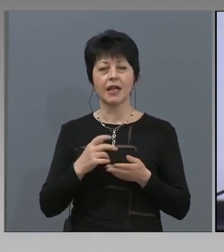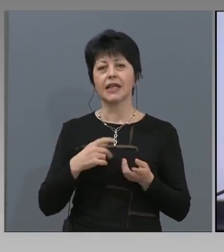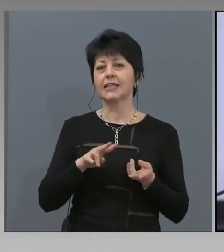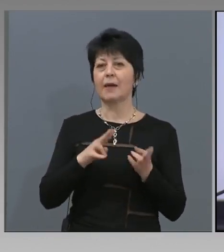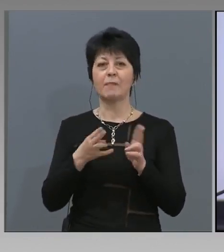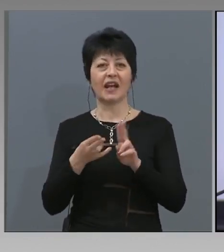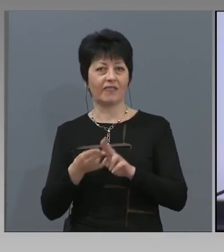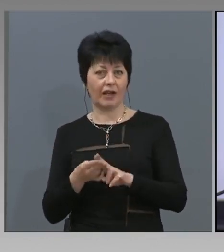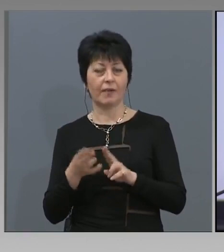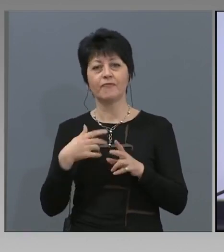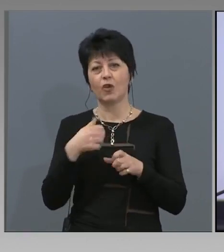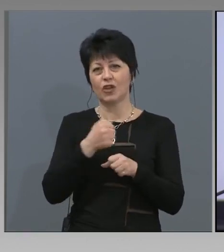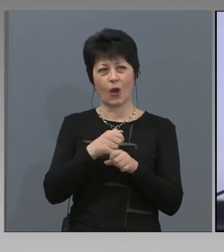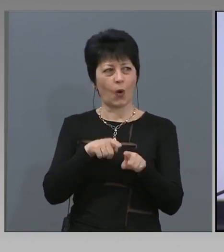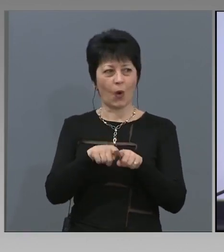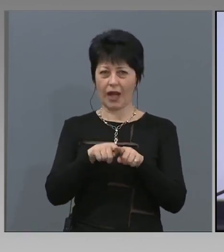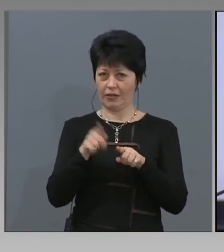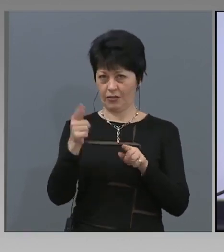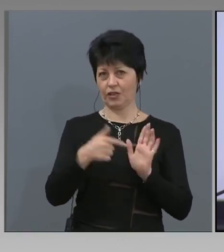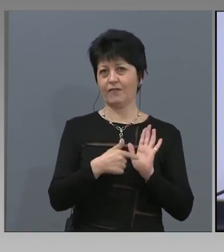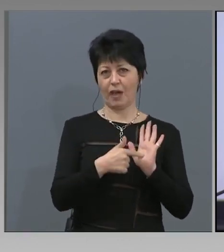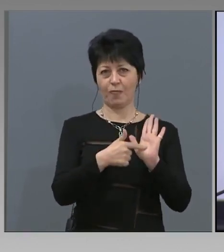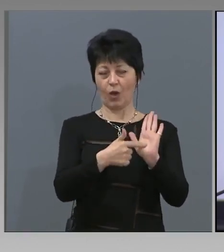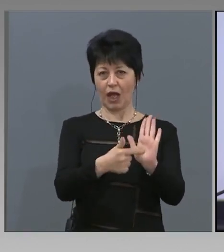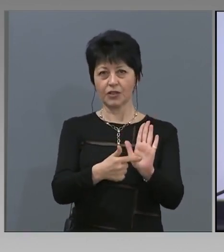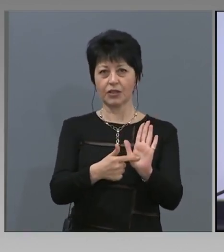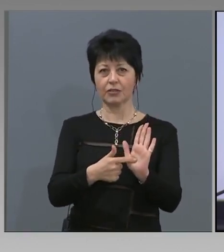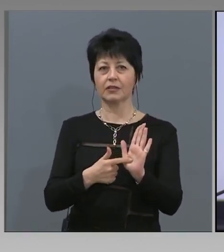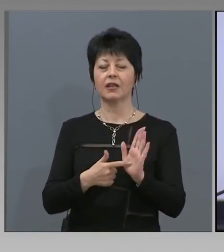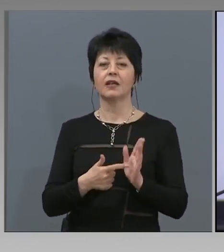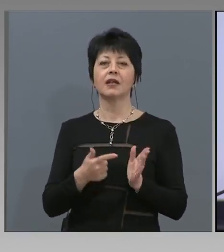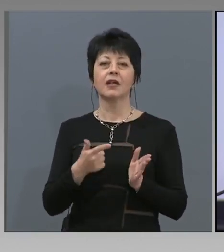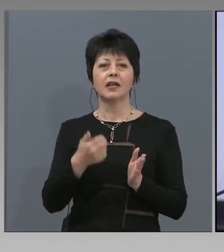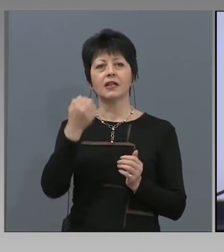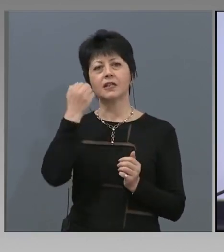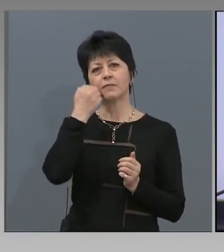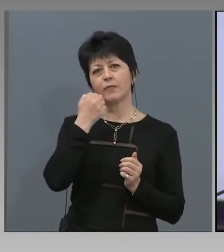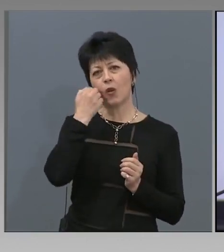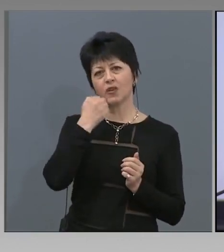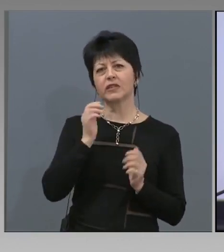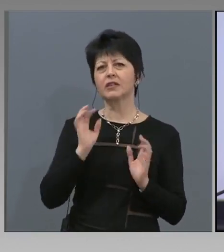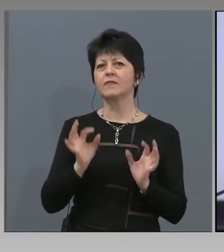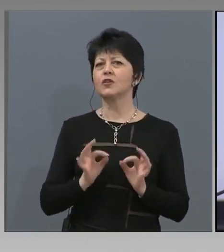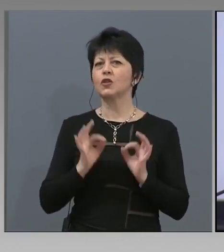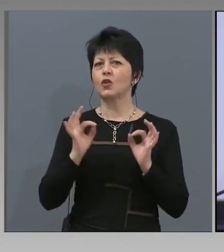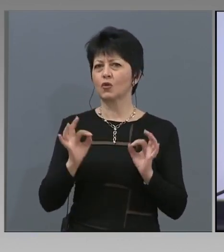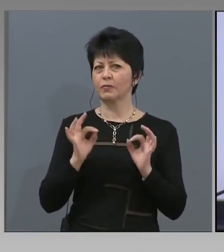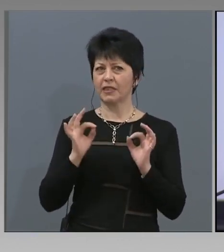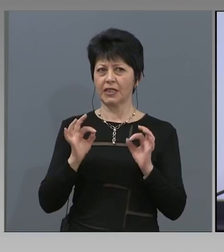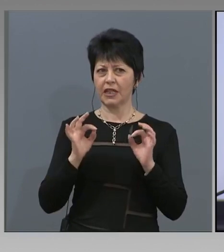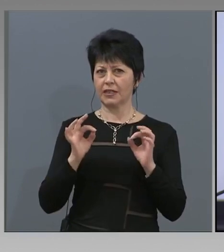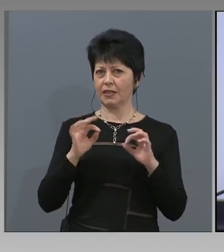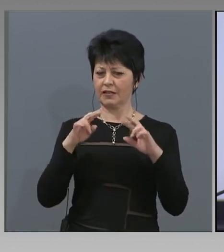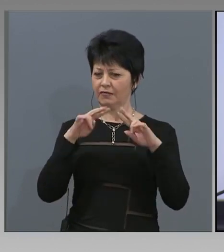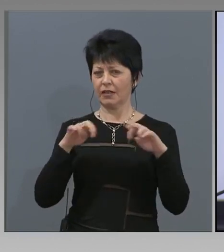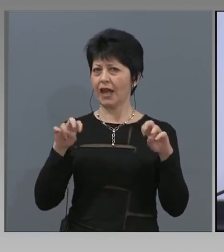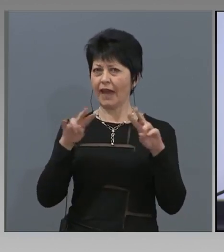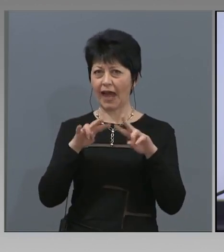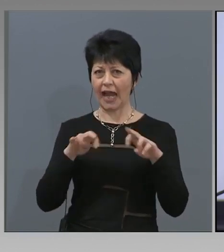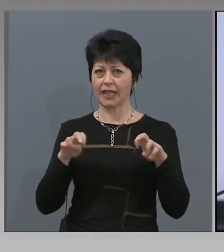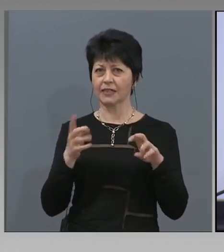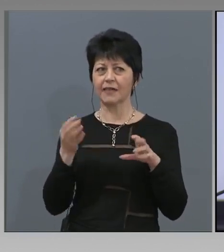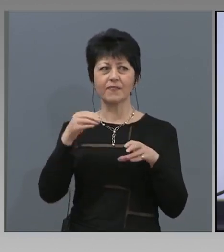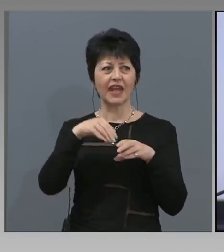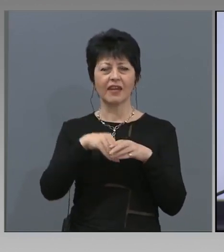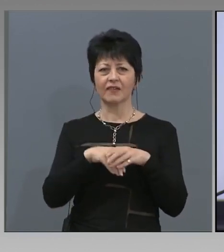колегите ще ви покажат. Заредени са, използват се специализиран софтуер за анализи, вътре в който